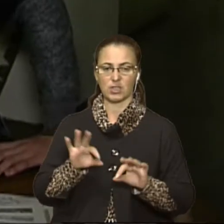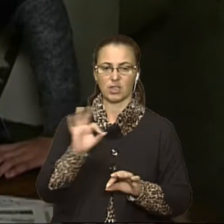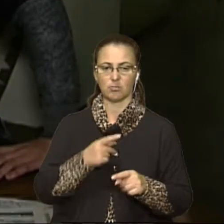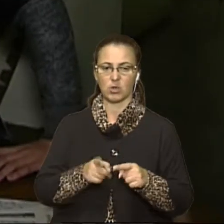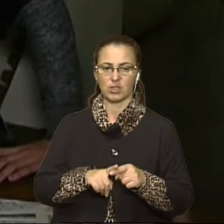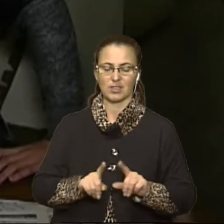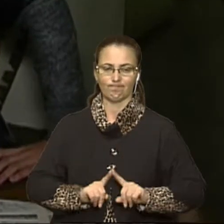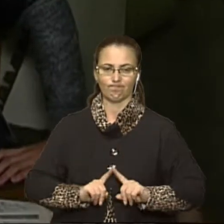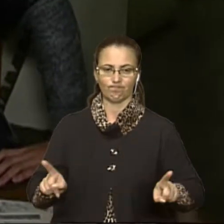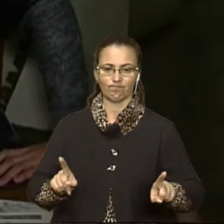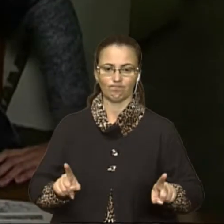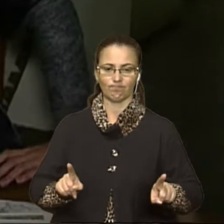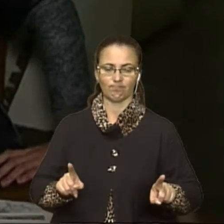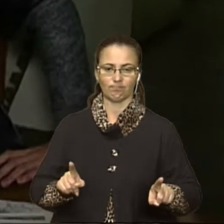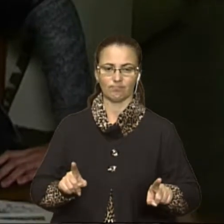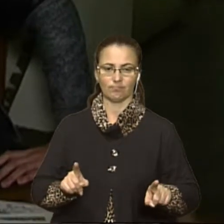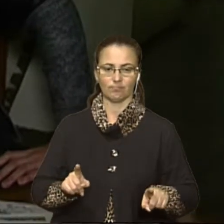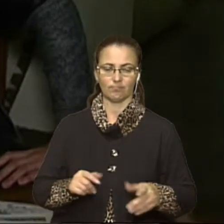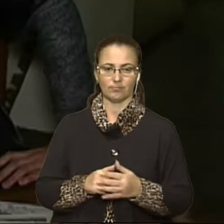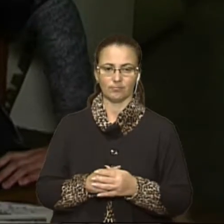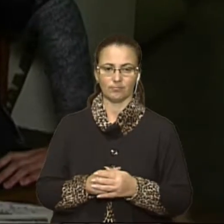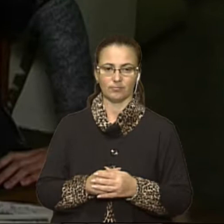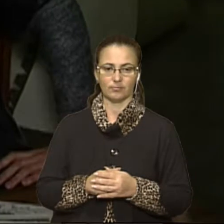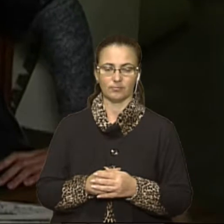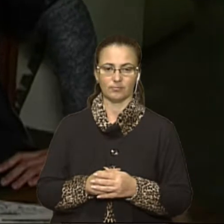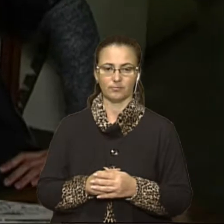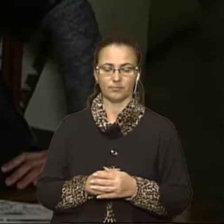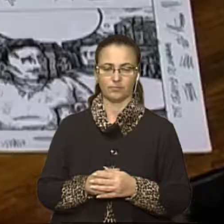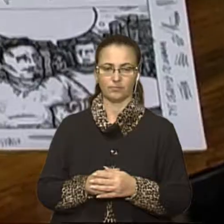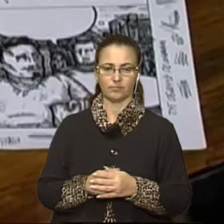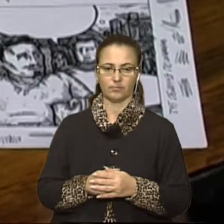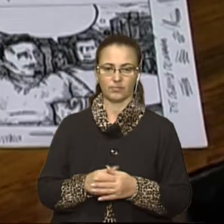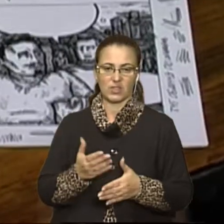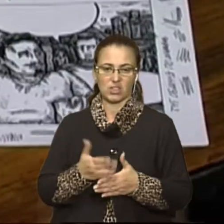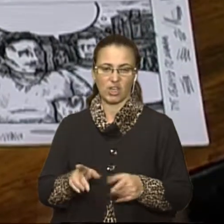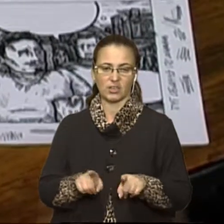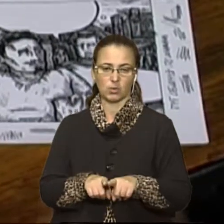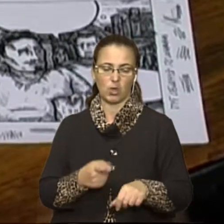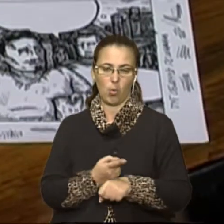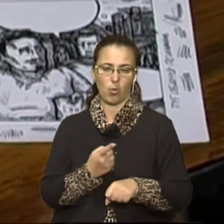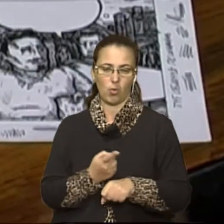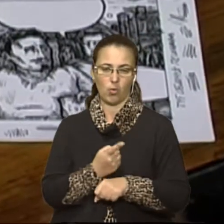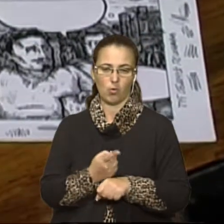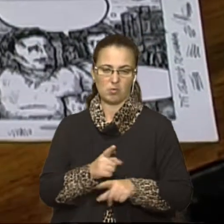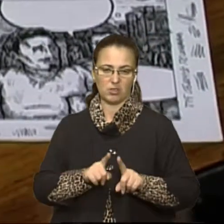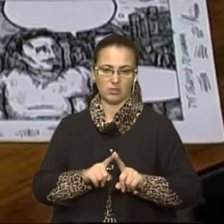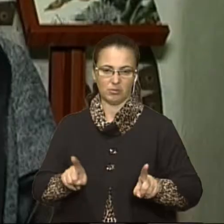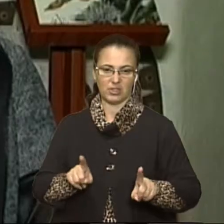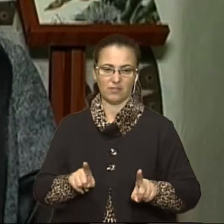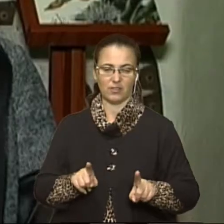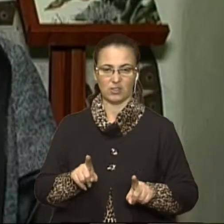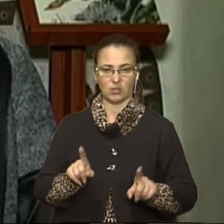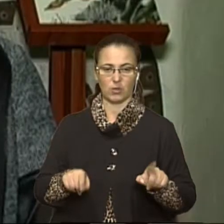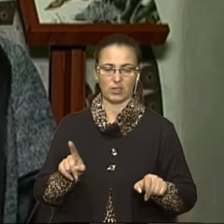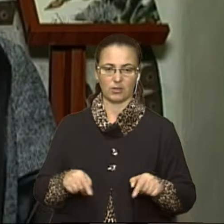в типовій манері, яка я це роблю. Тобто з часткою такого гумору, специфічного місцями.